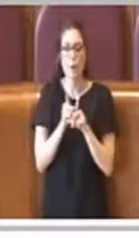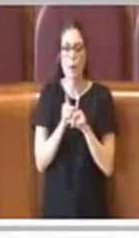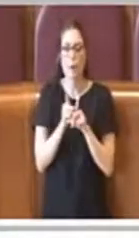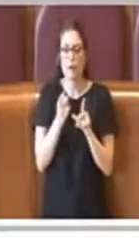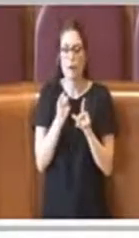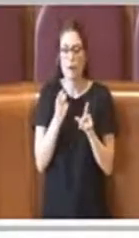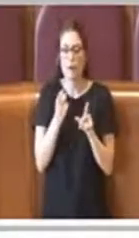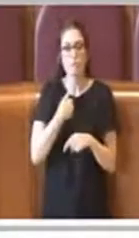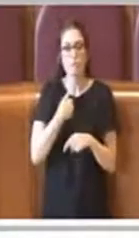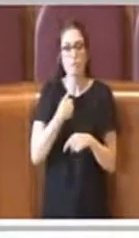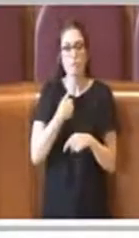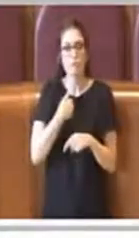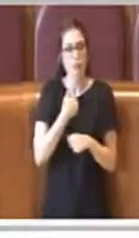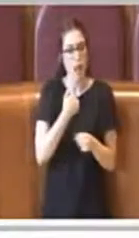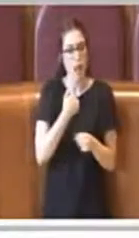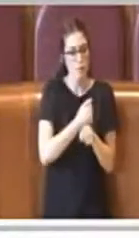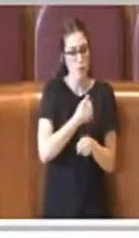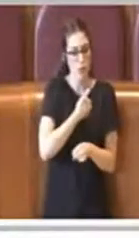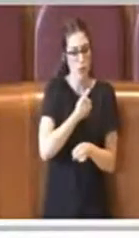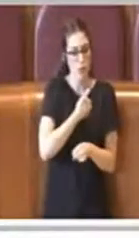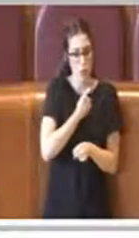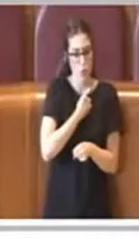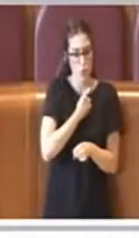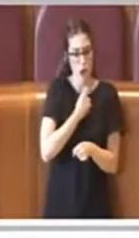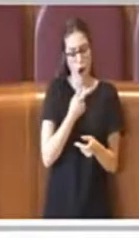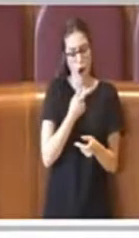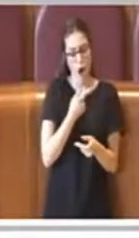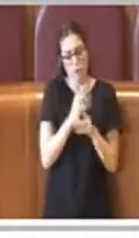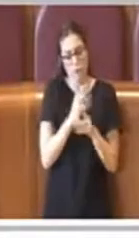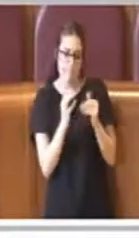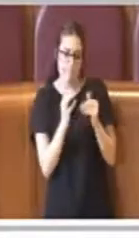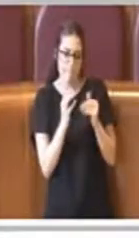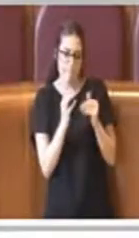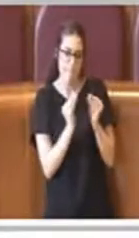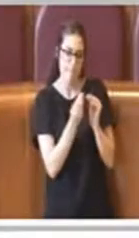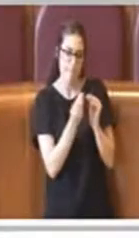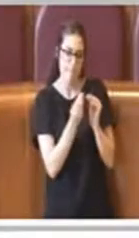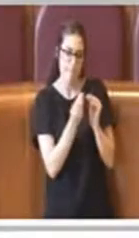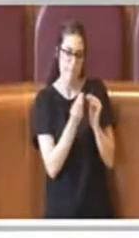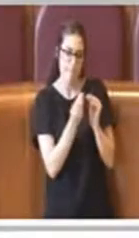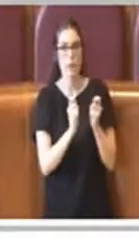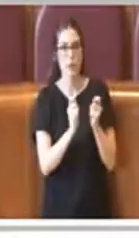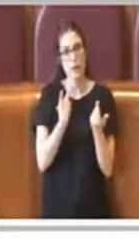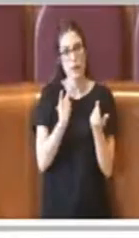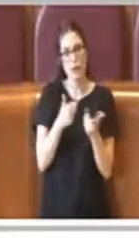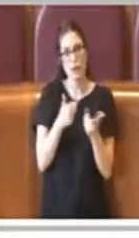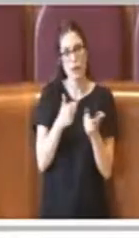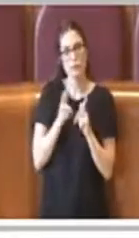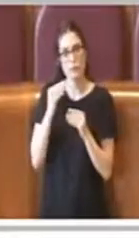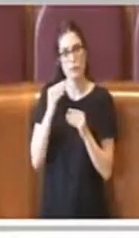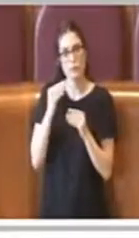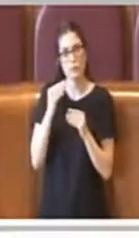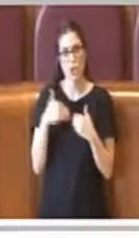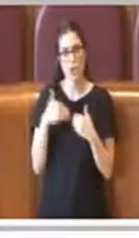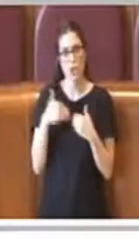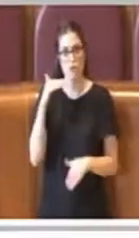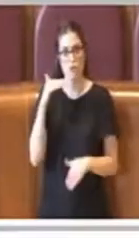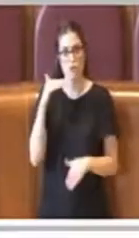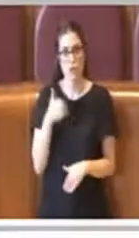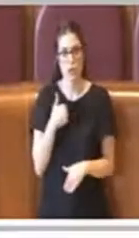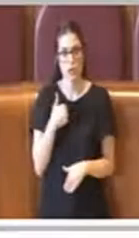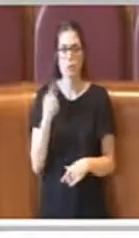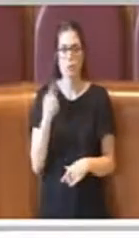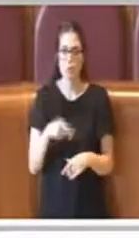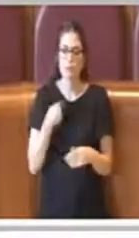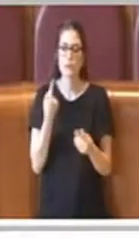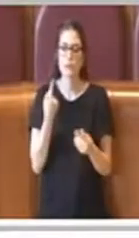mettere in discussione il lavoro che io avevo portato e andare ad eseguire queste modifiche. Nel corso delle commissioni